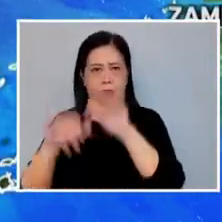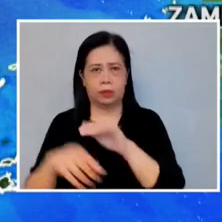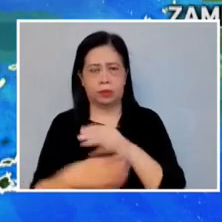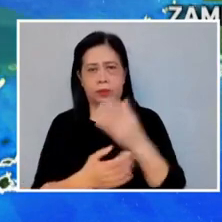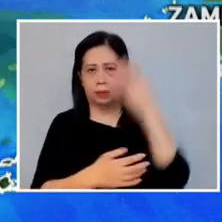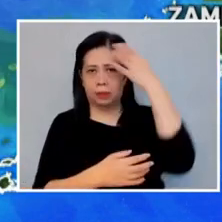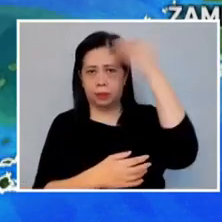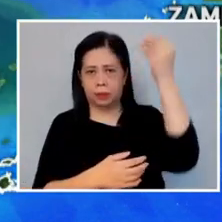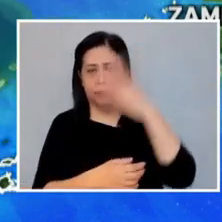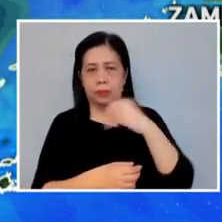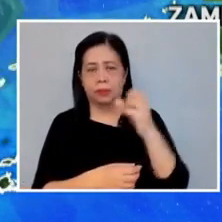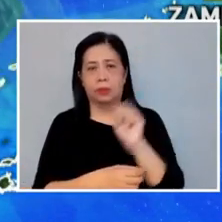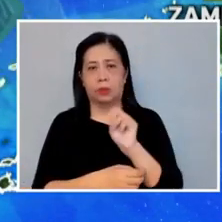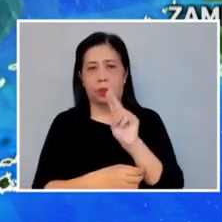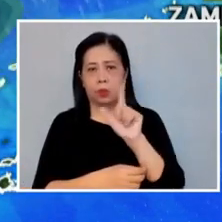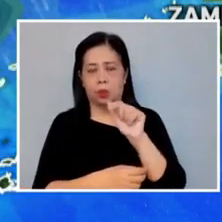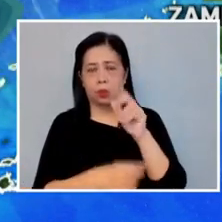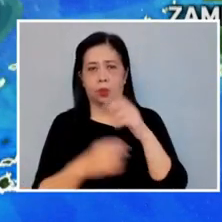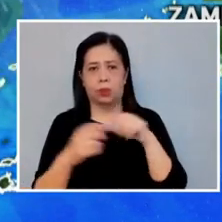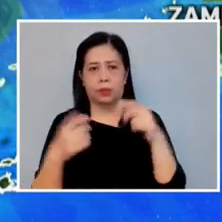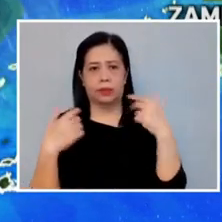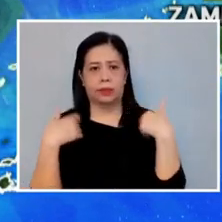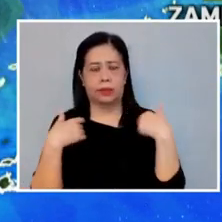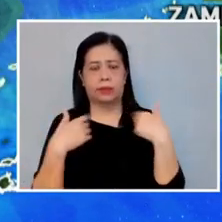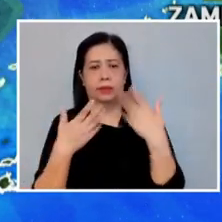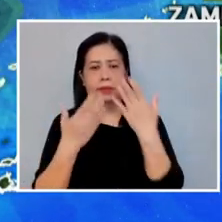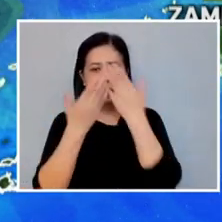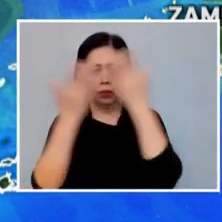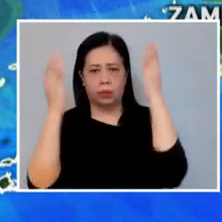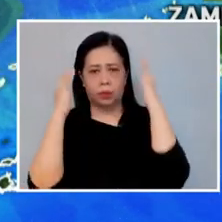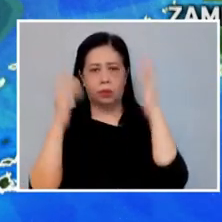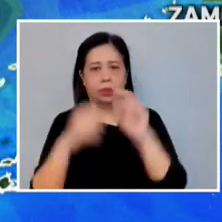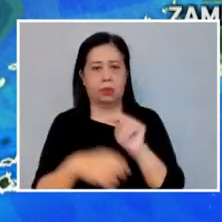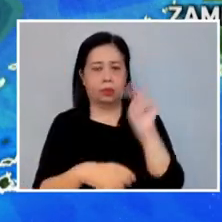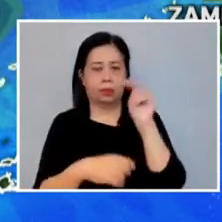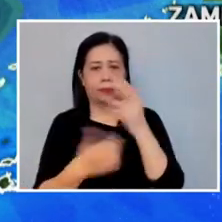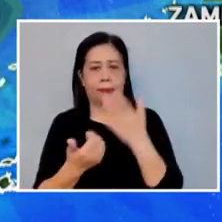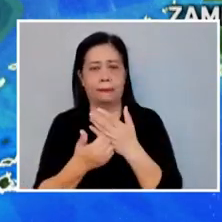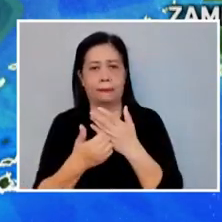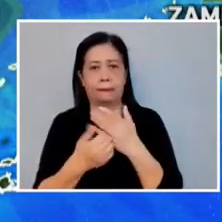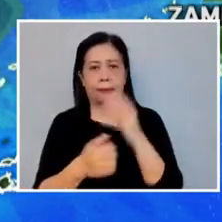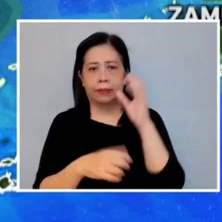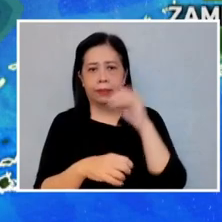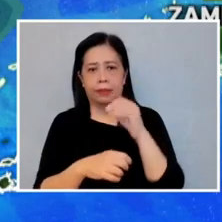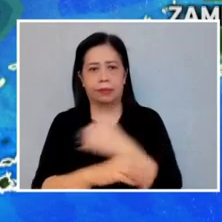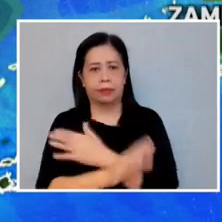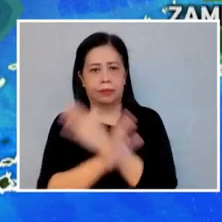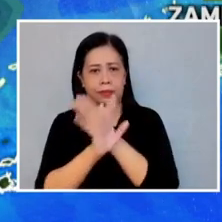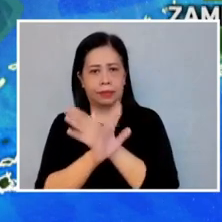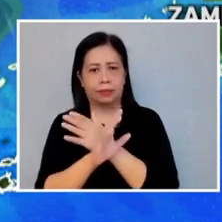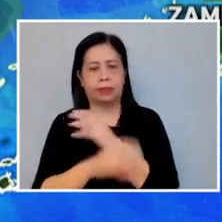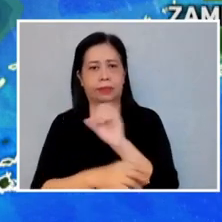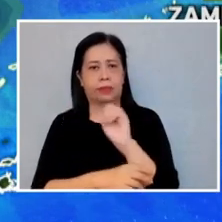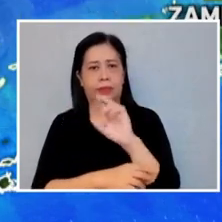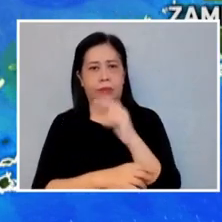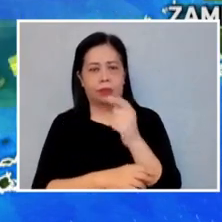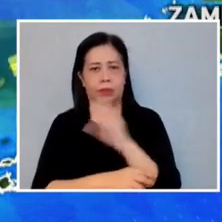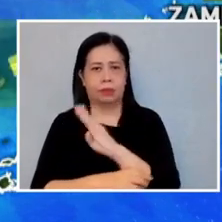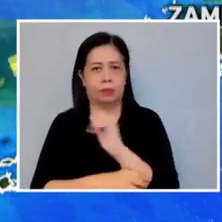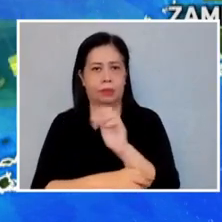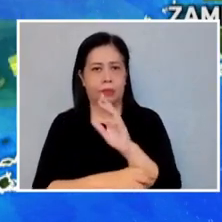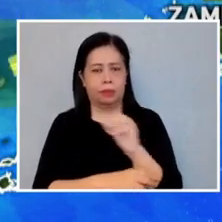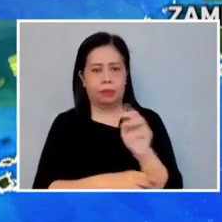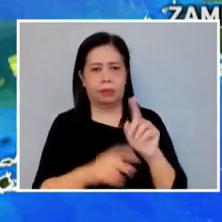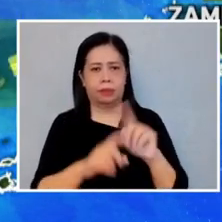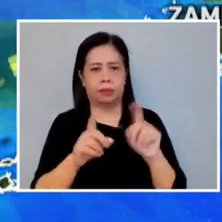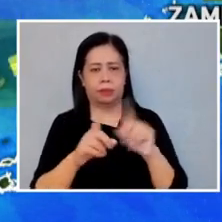Sulu. At mula hapon, meron na rin mga pagulan sa Northern Mindanao, Barm, Soxargen at Zamboanga Peninsula. Malalakas po ang